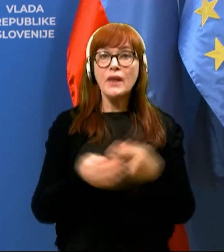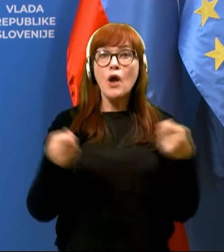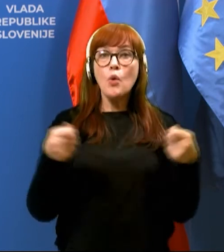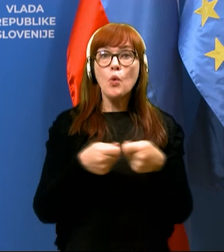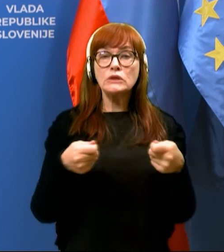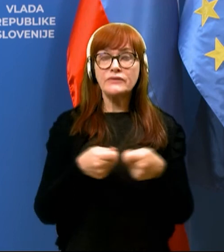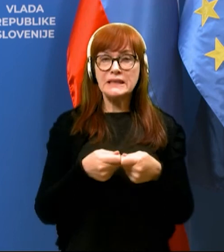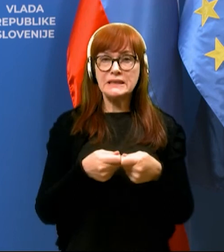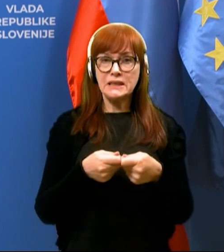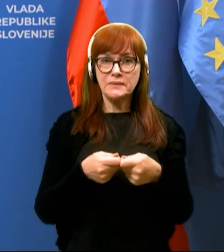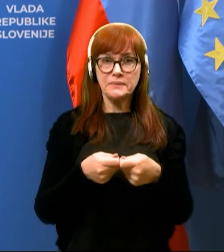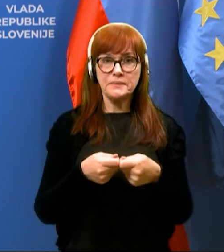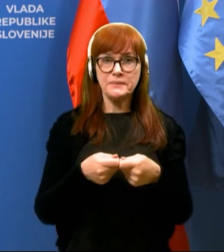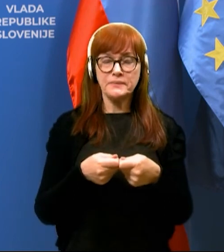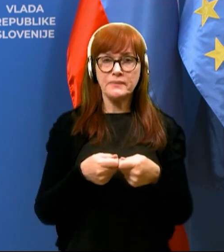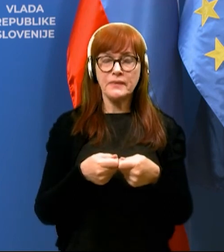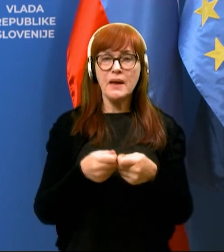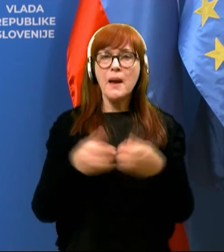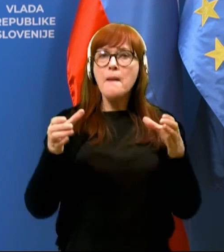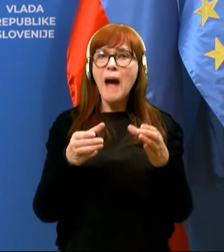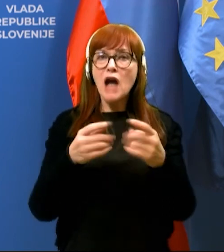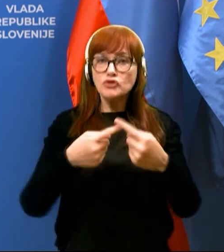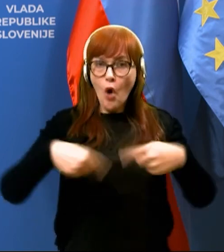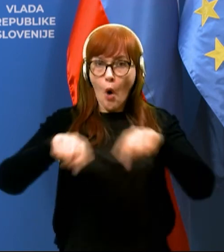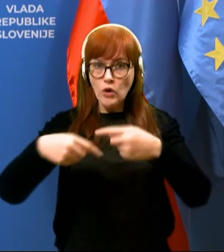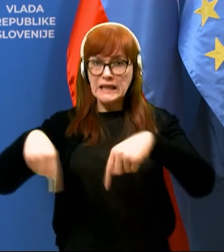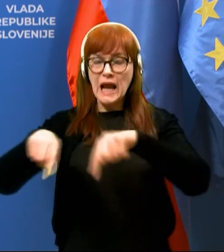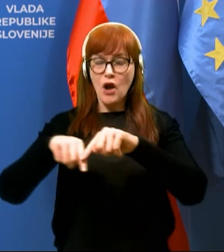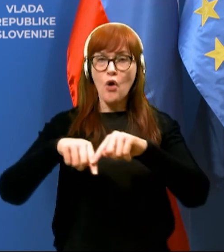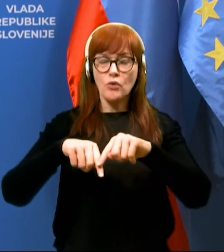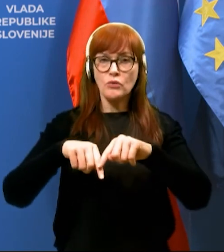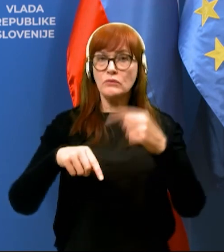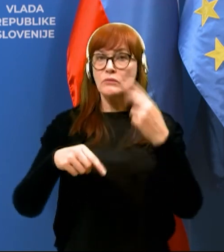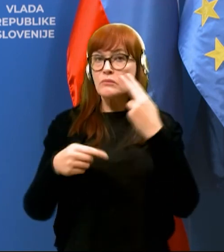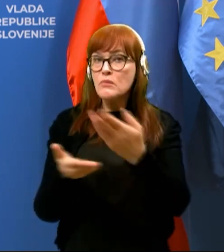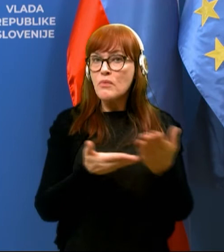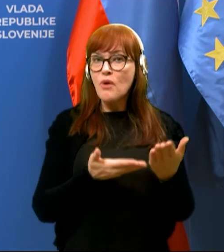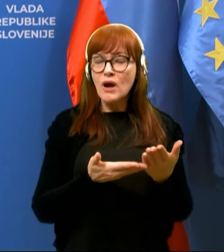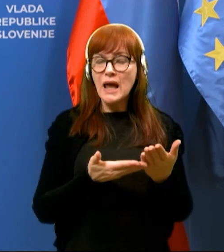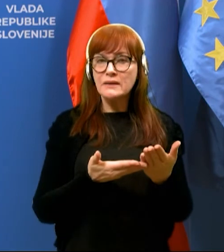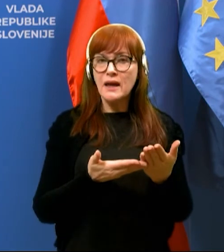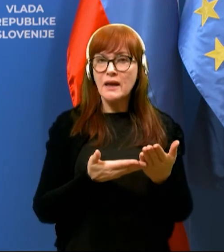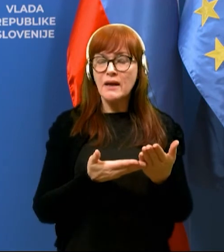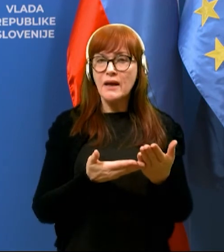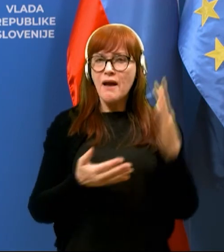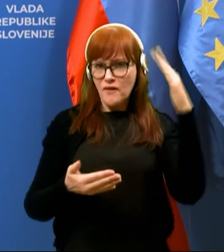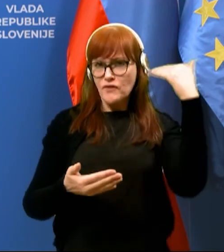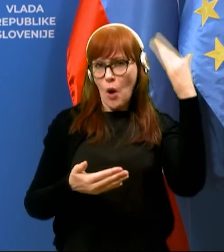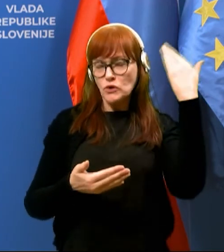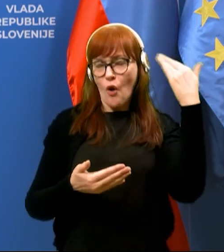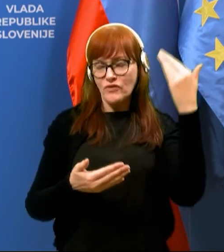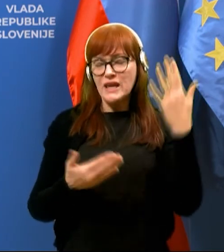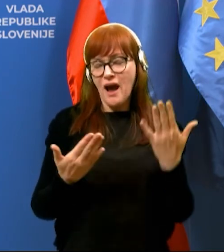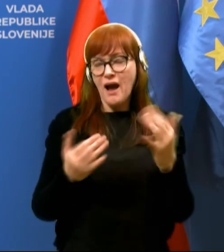manjših odelkov, gledajte, zdaj filozofija je ta,